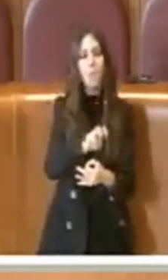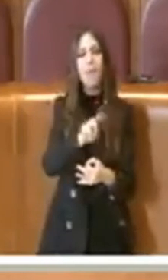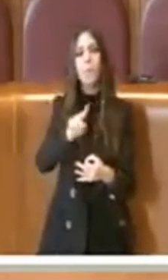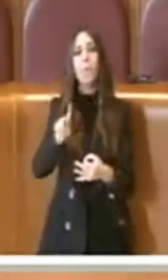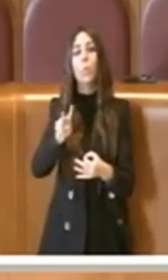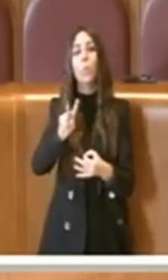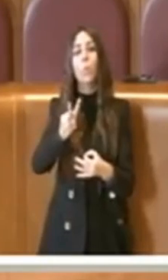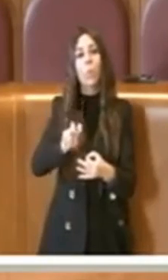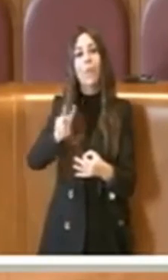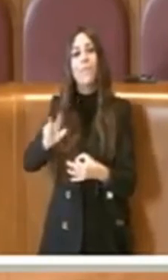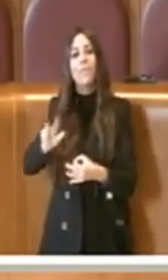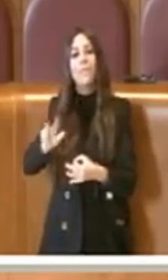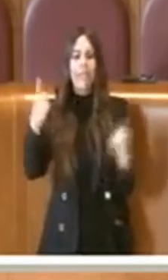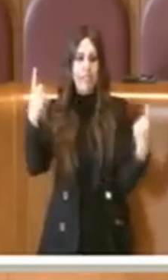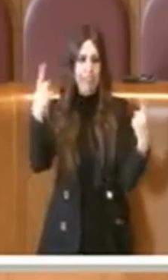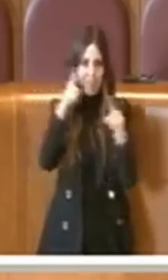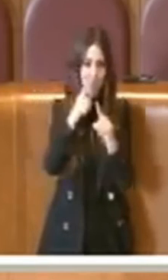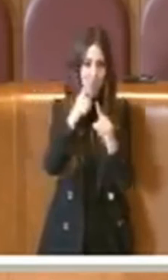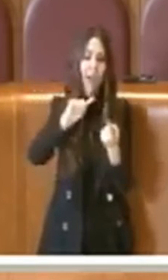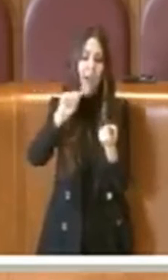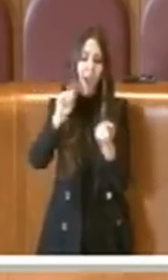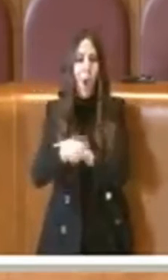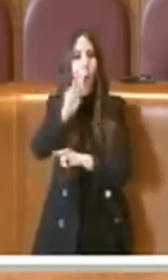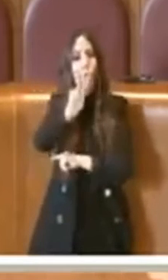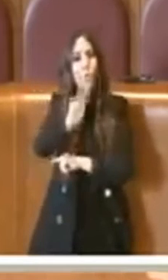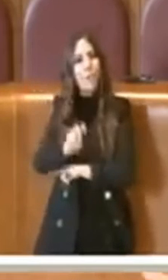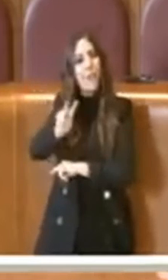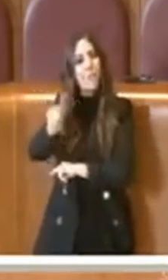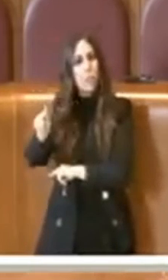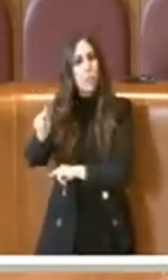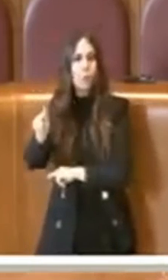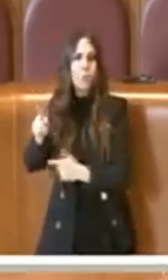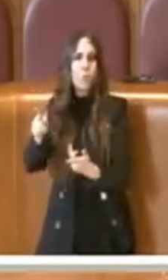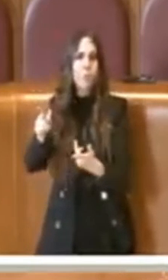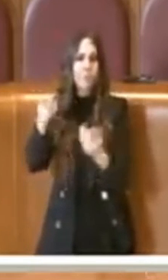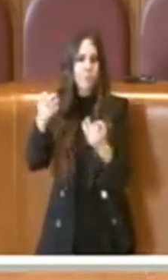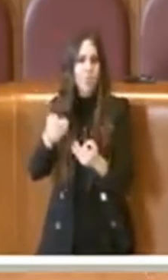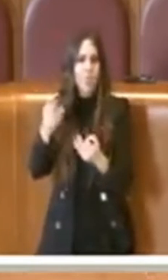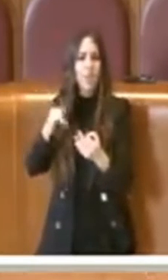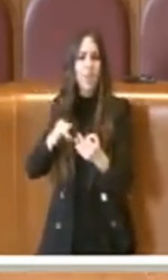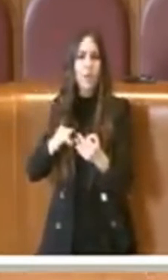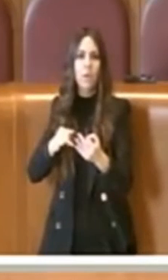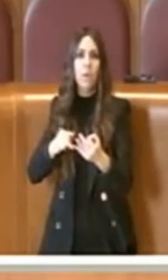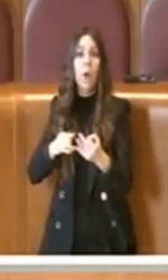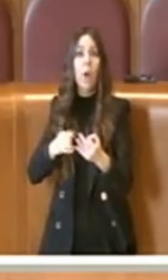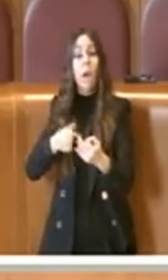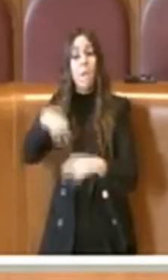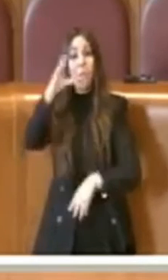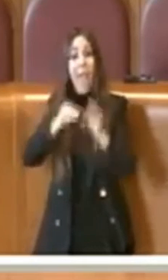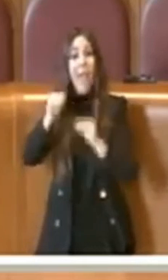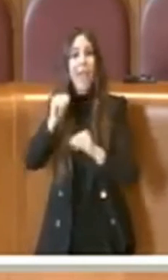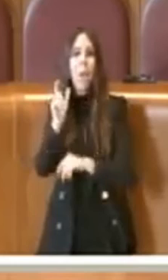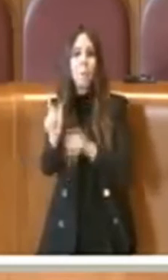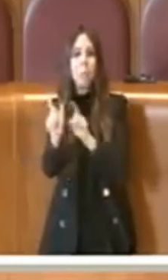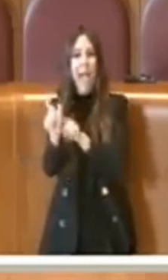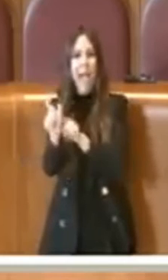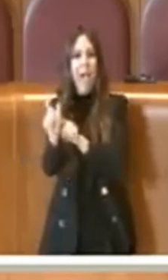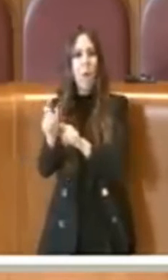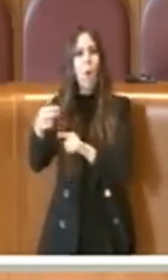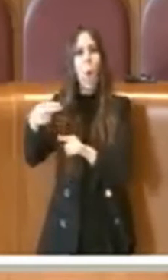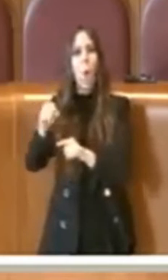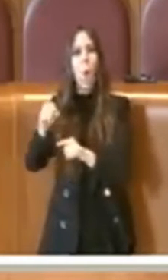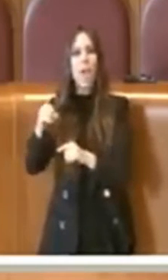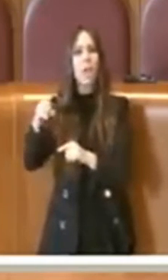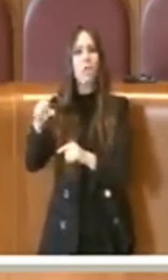2021 è abbastanza affidabile. Abbiamo imparato insieme a lui il termine overshooting fondamentale, gli